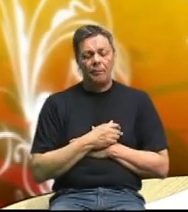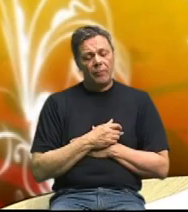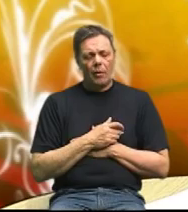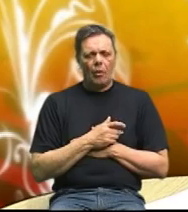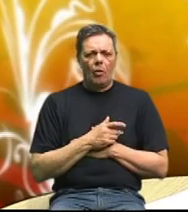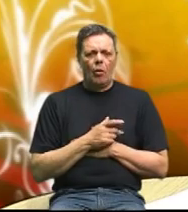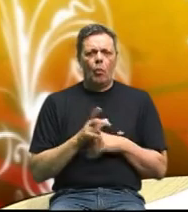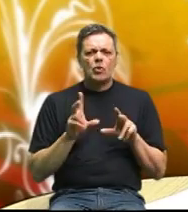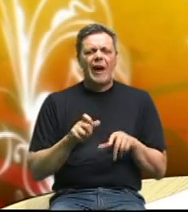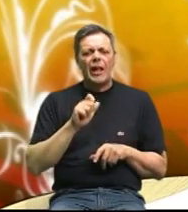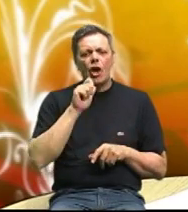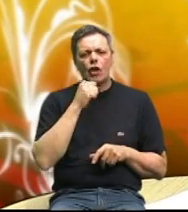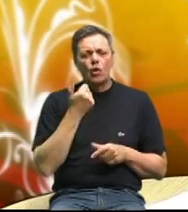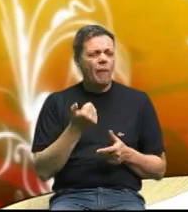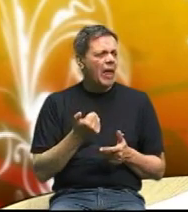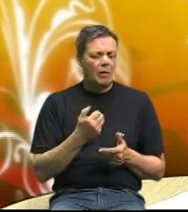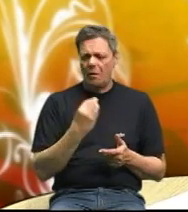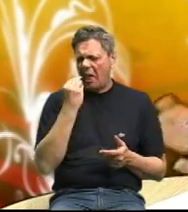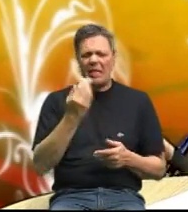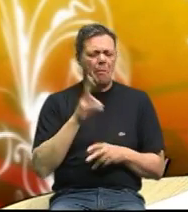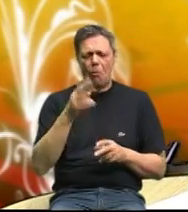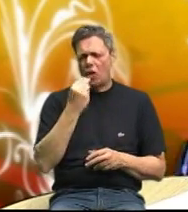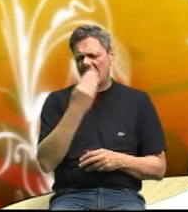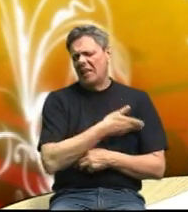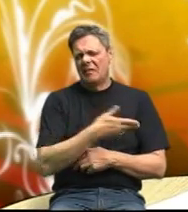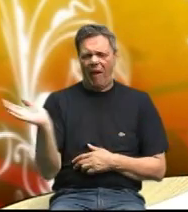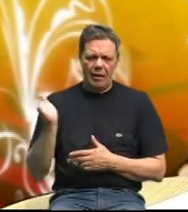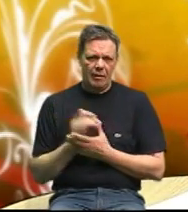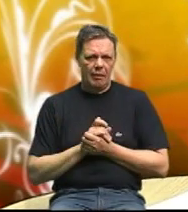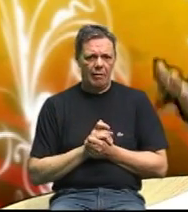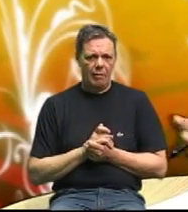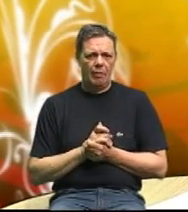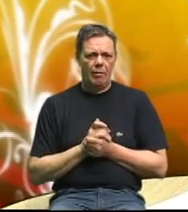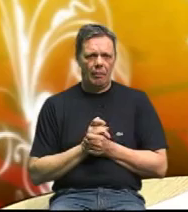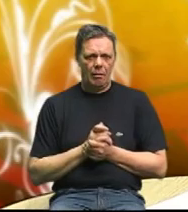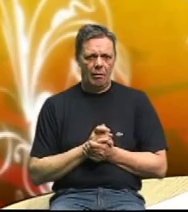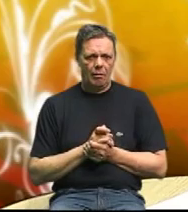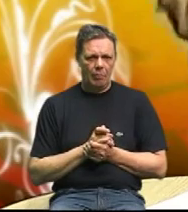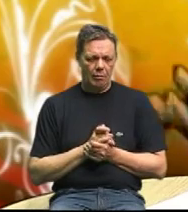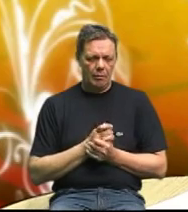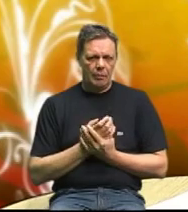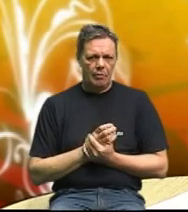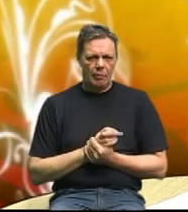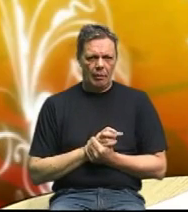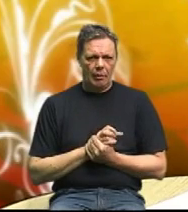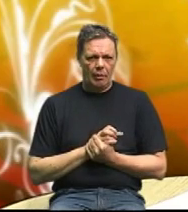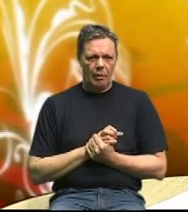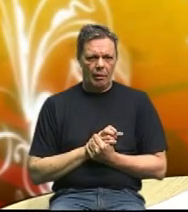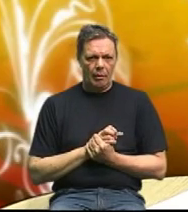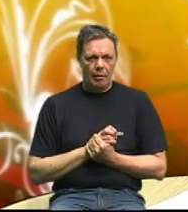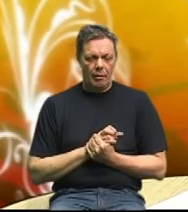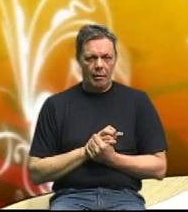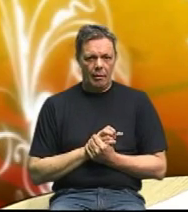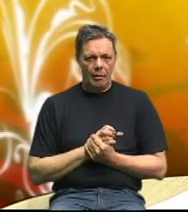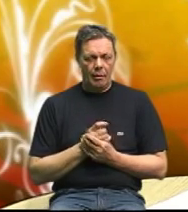čovjek je svejed. Je li vi tako mislite? Da je čovjek svejed? Da je i meso i povrće i voće i sve nešto.